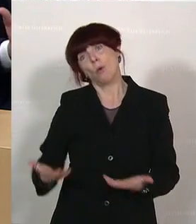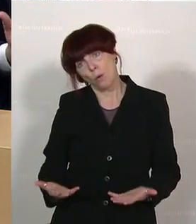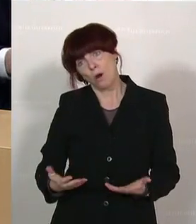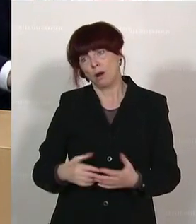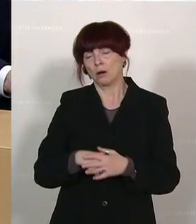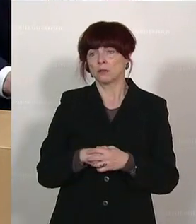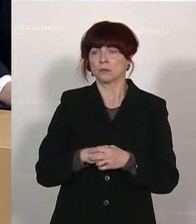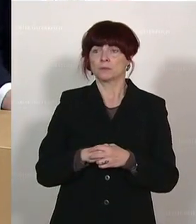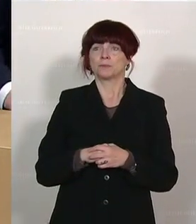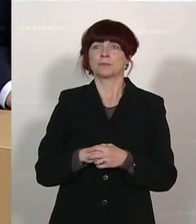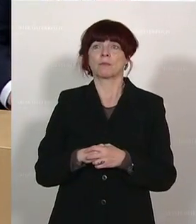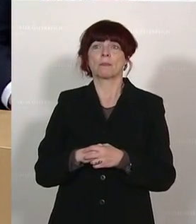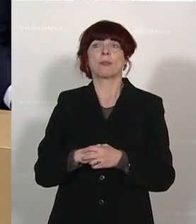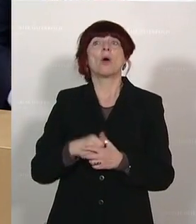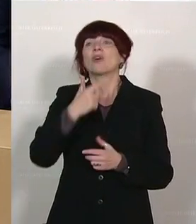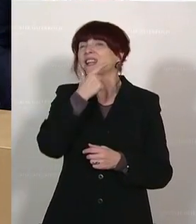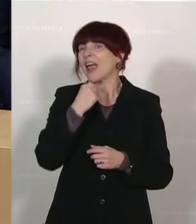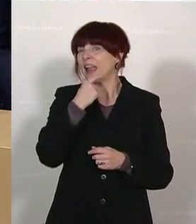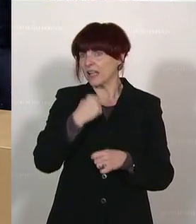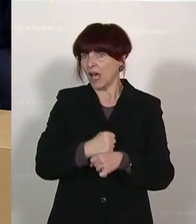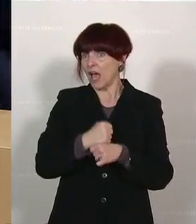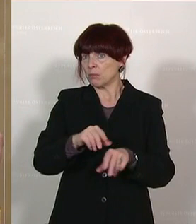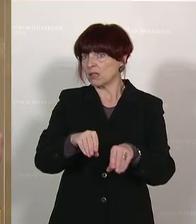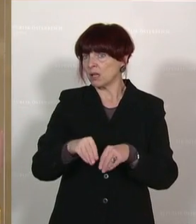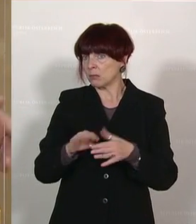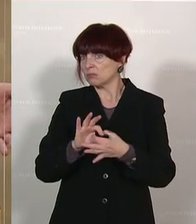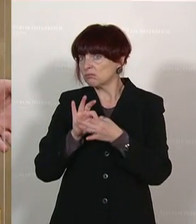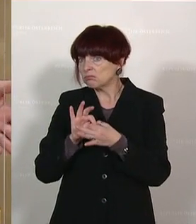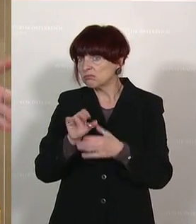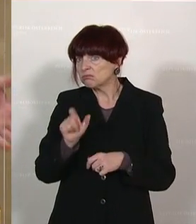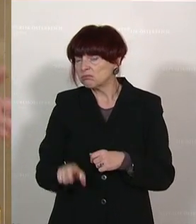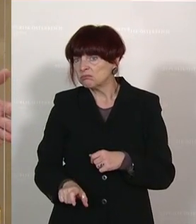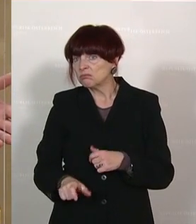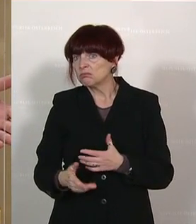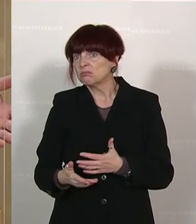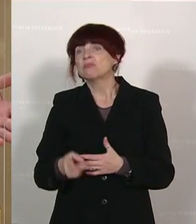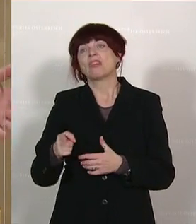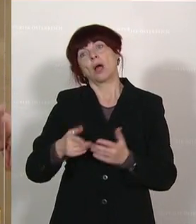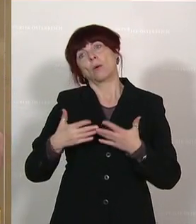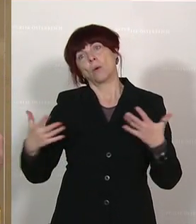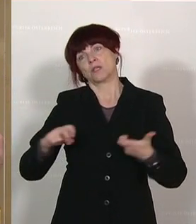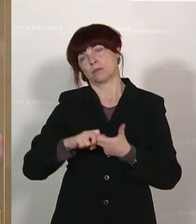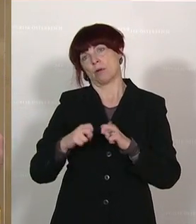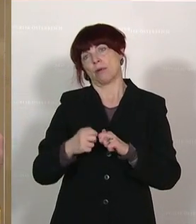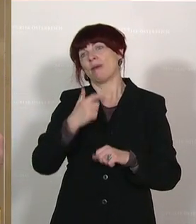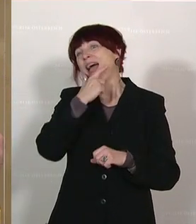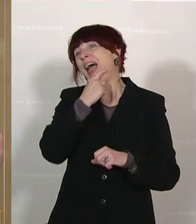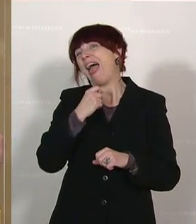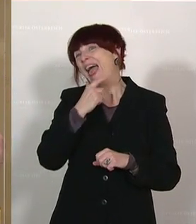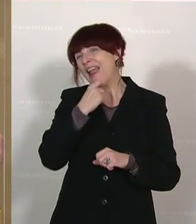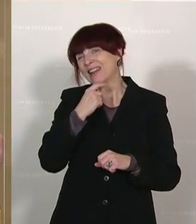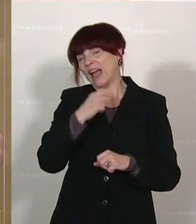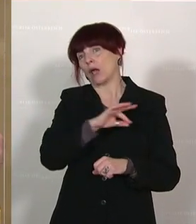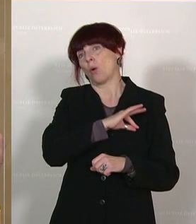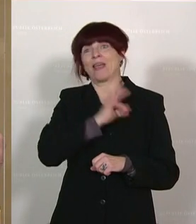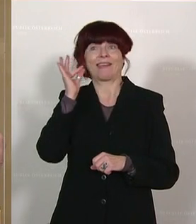Und was die älteren Arbeitnehmern anbelangt. Wir haben ja ein riesiges Problem, weil die älteren Kolleginnen und Kollegen keine